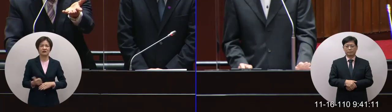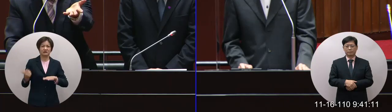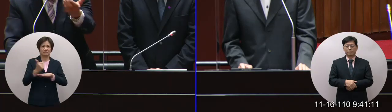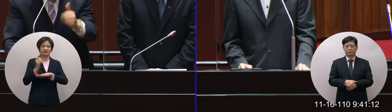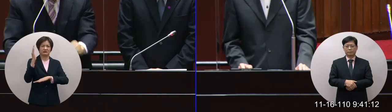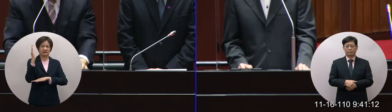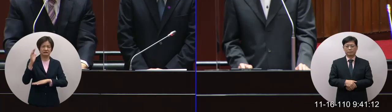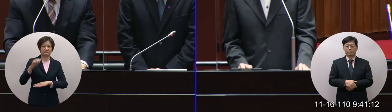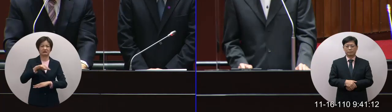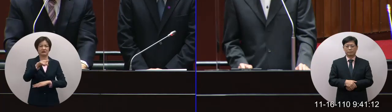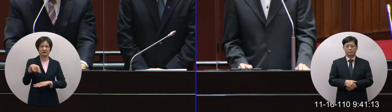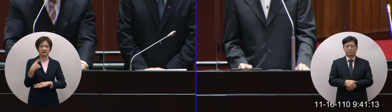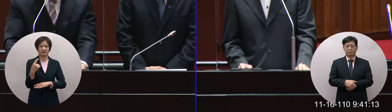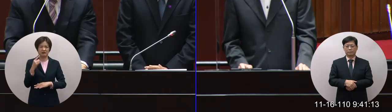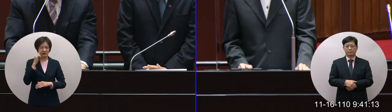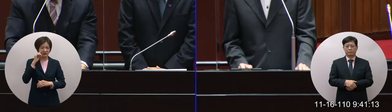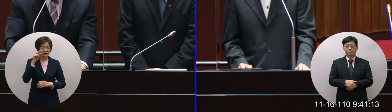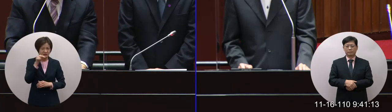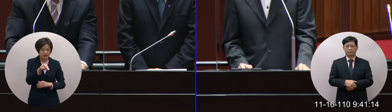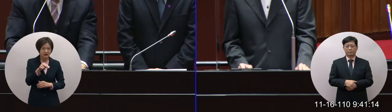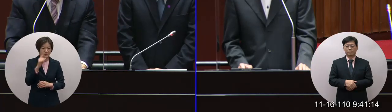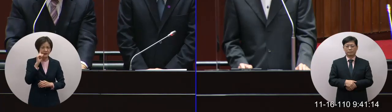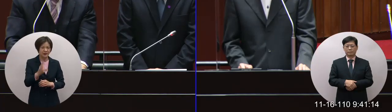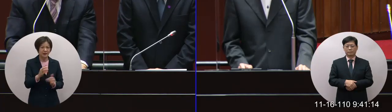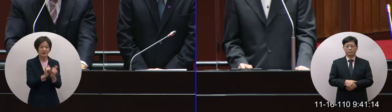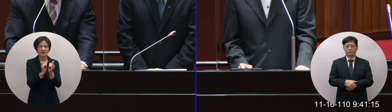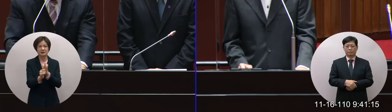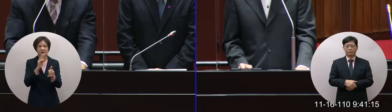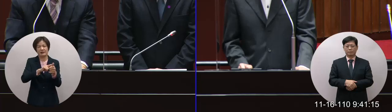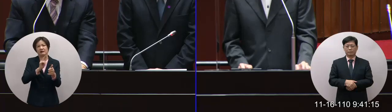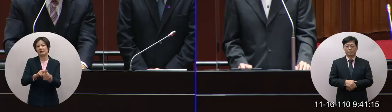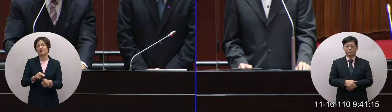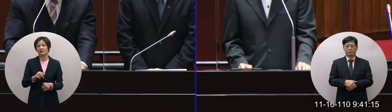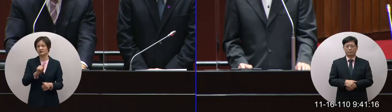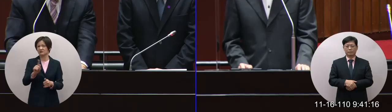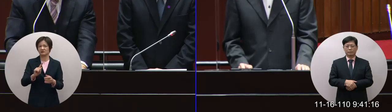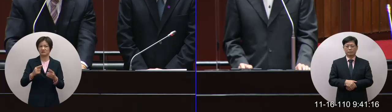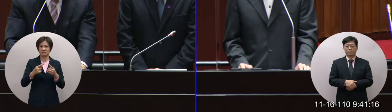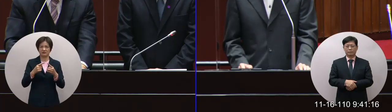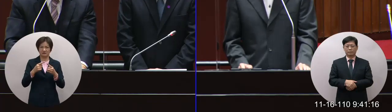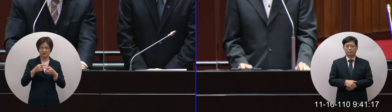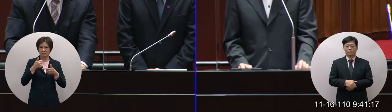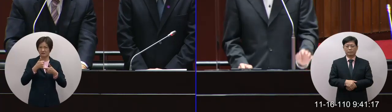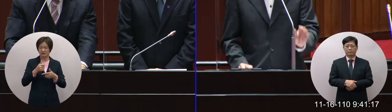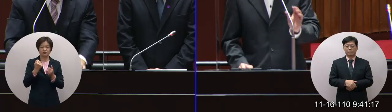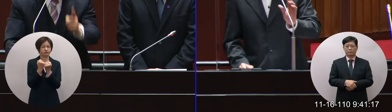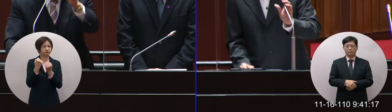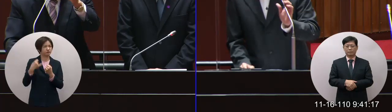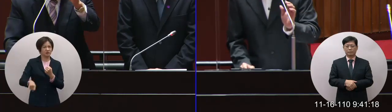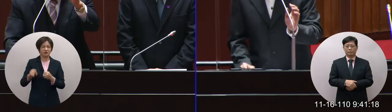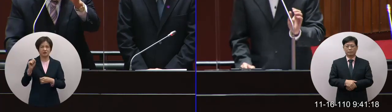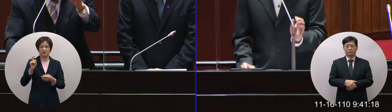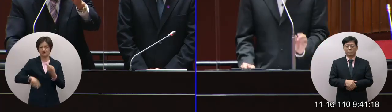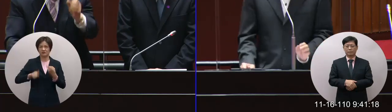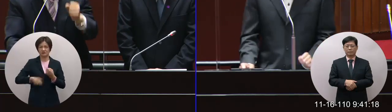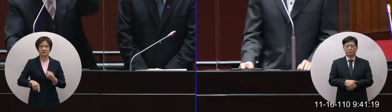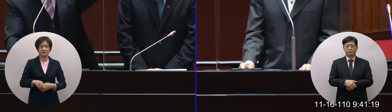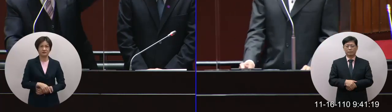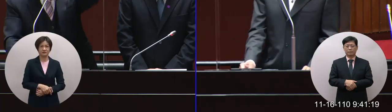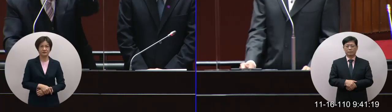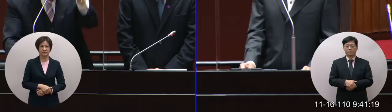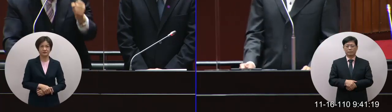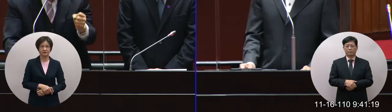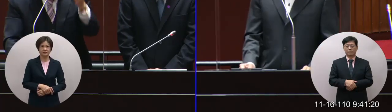屈人民如出口這是最不和人道德從來那些